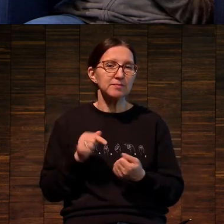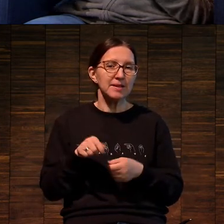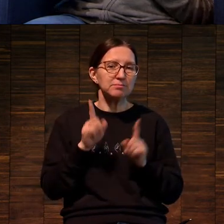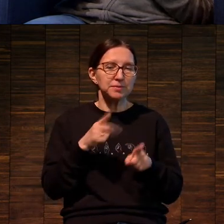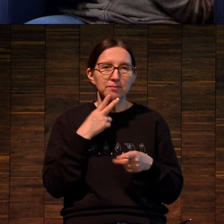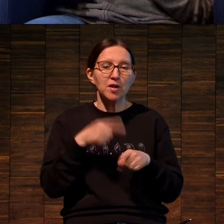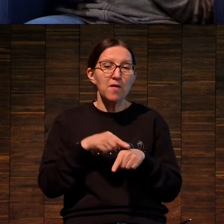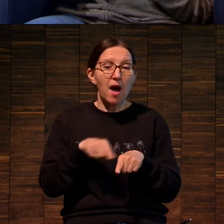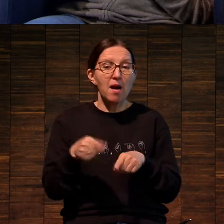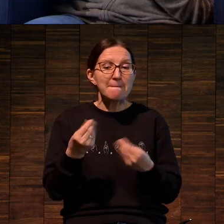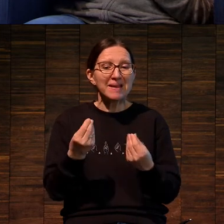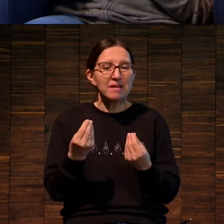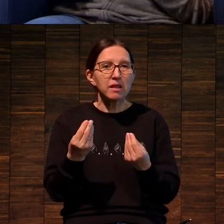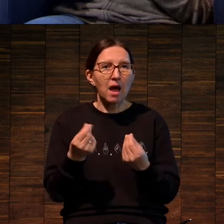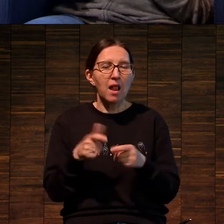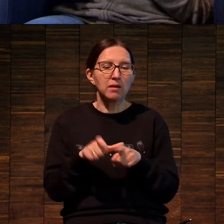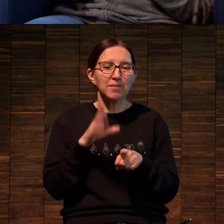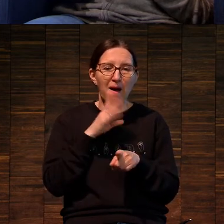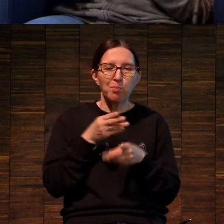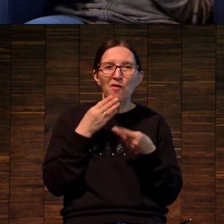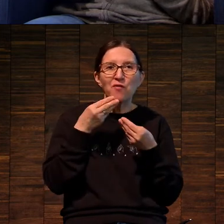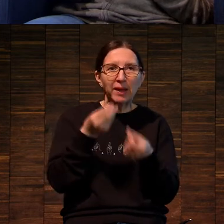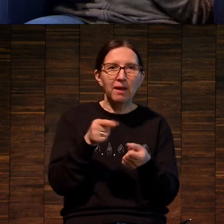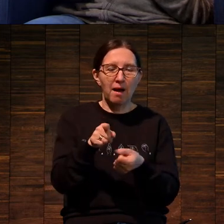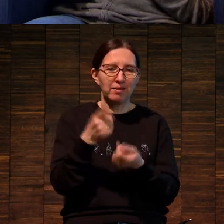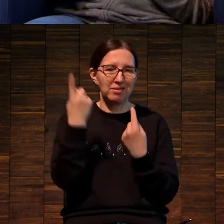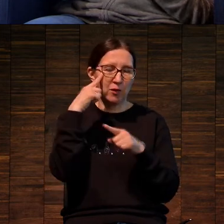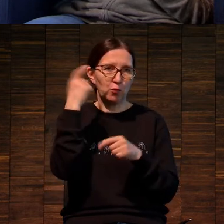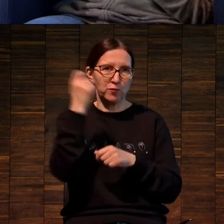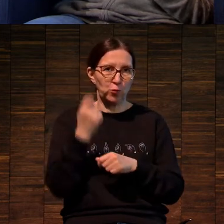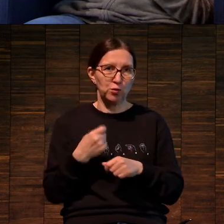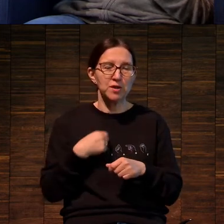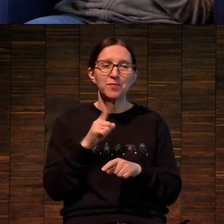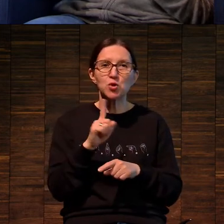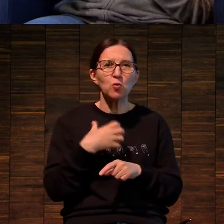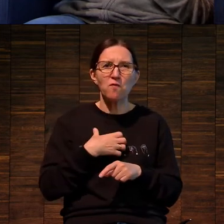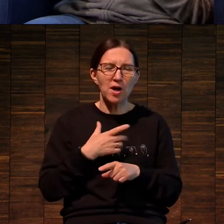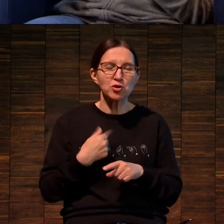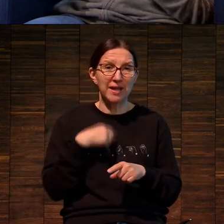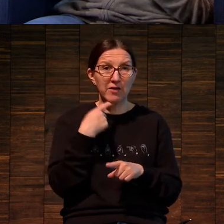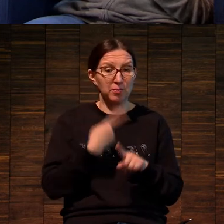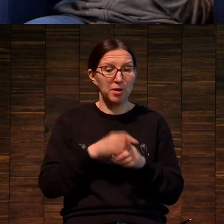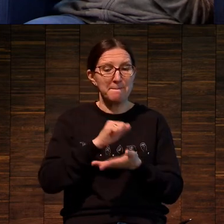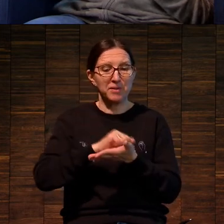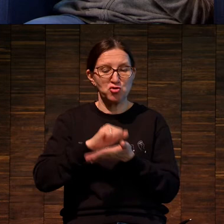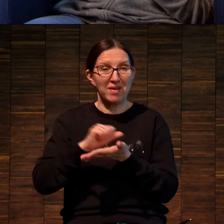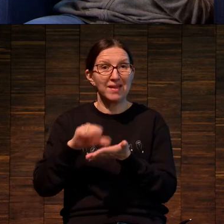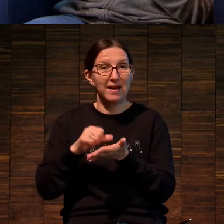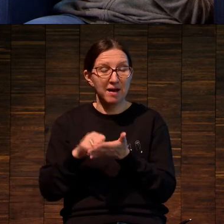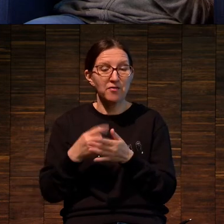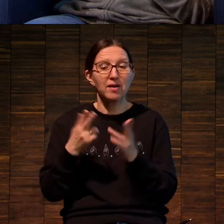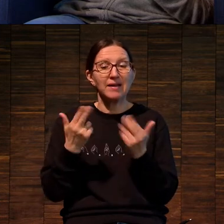влияния материала. Это тоже очень важный момент, что, когда я говорил, что печатная графика – это технология плюс